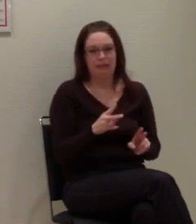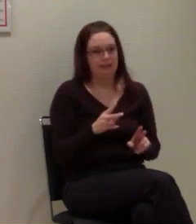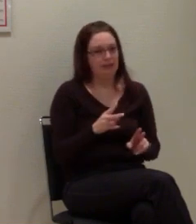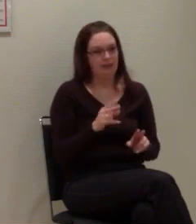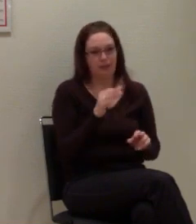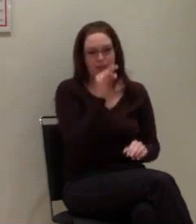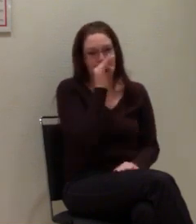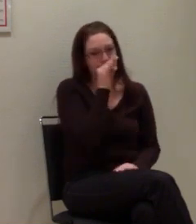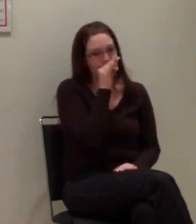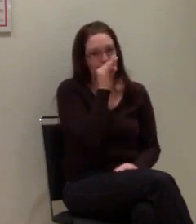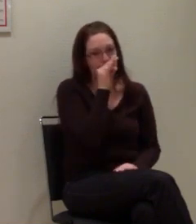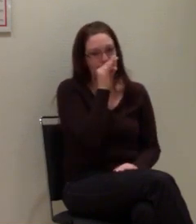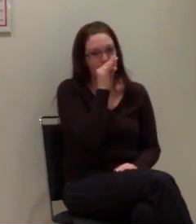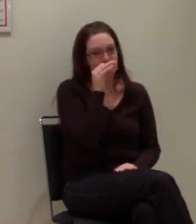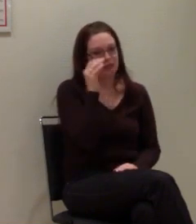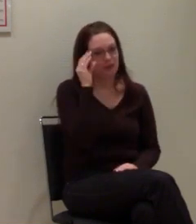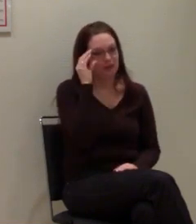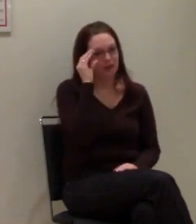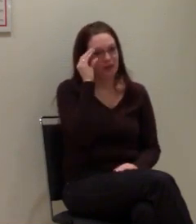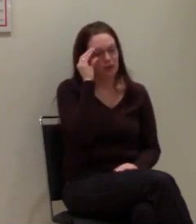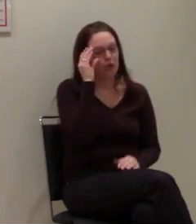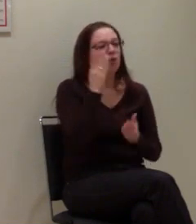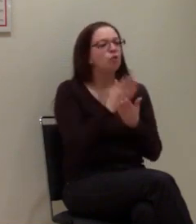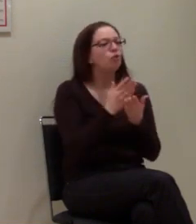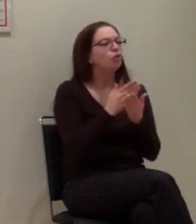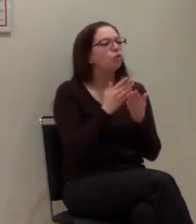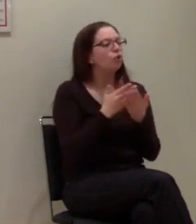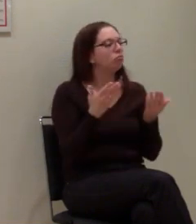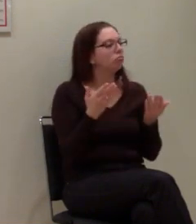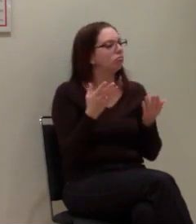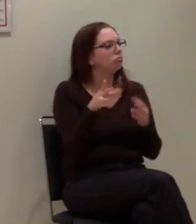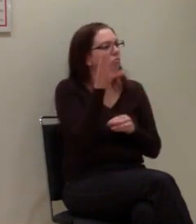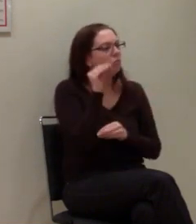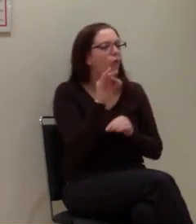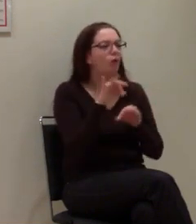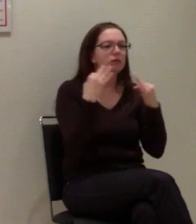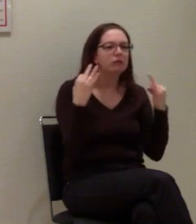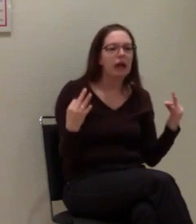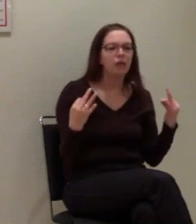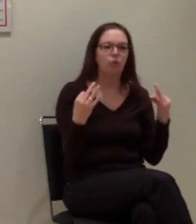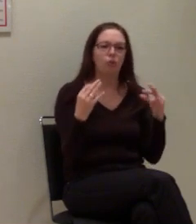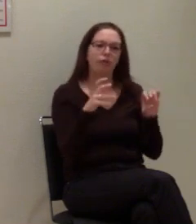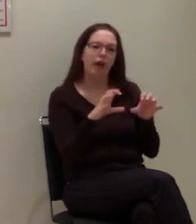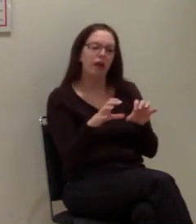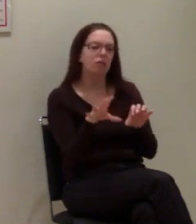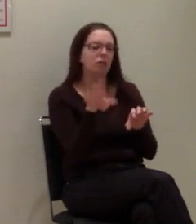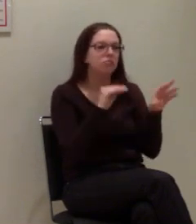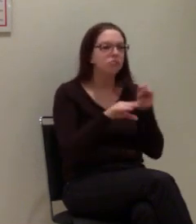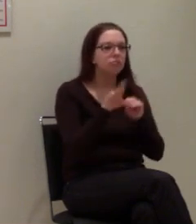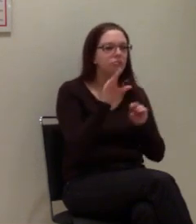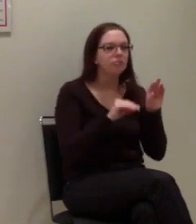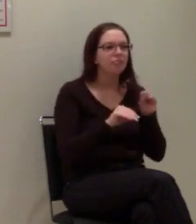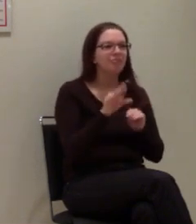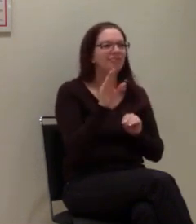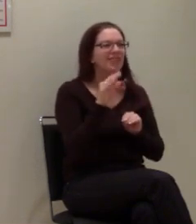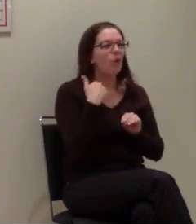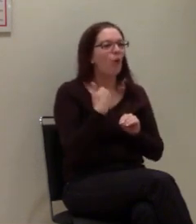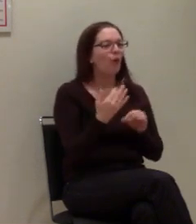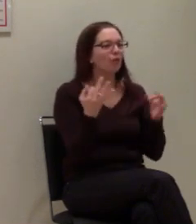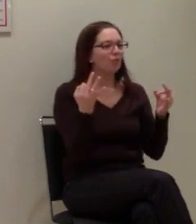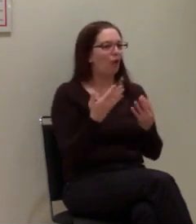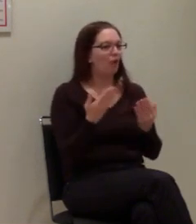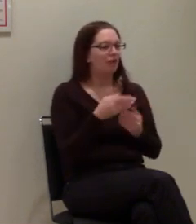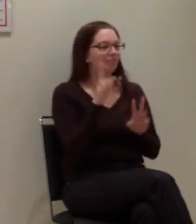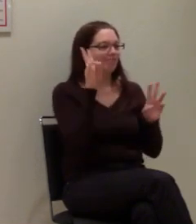Aber es wäre gerade, man hat es ja in den Medien immer wieder gesehen, ganz gut, wenn man auch einen stillen Alarm absetzen könnte. Zum